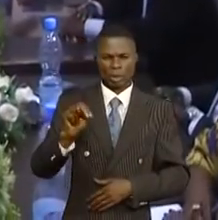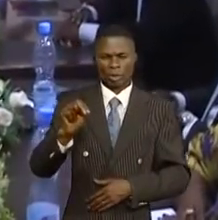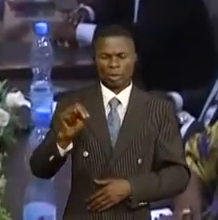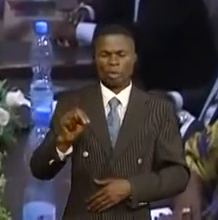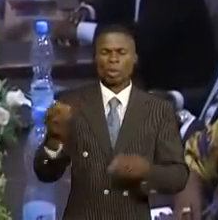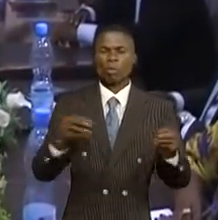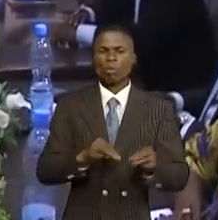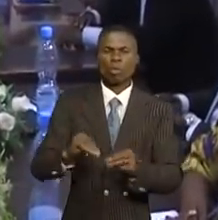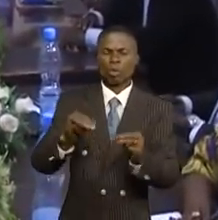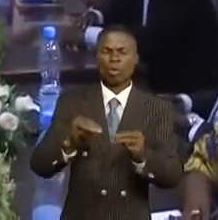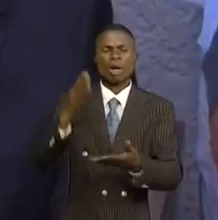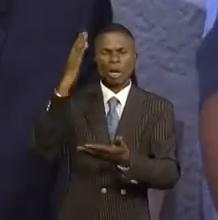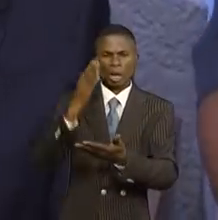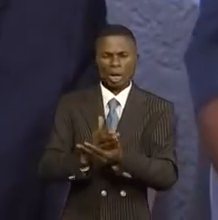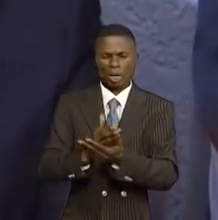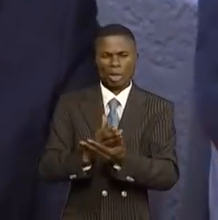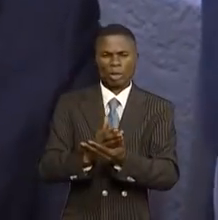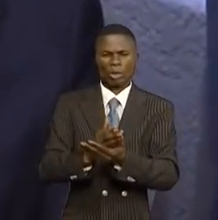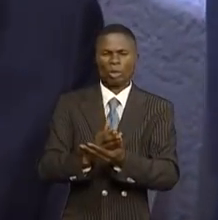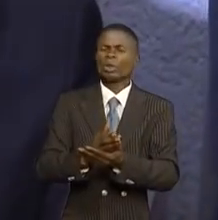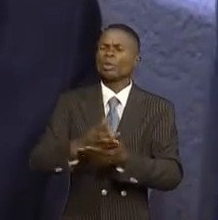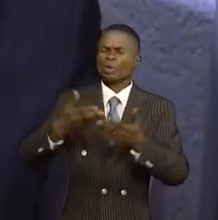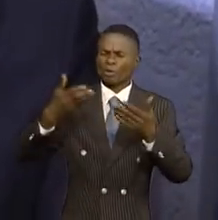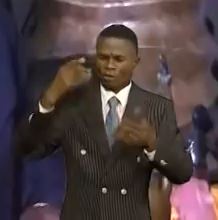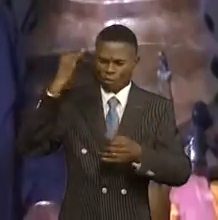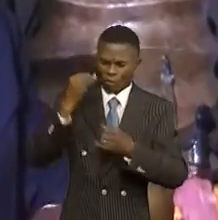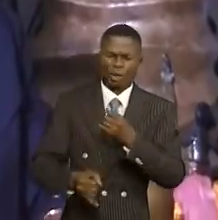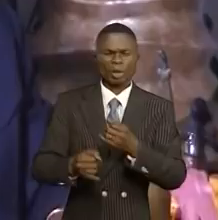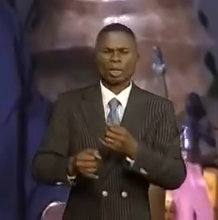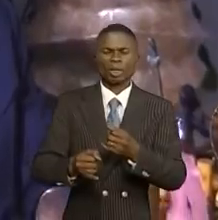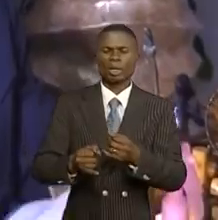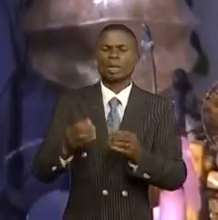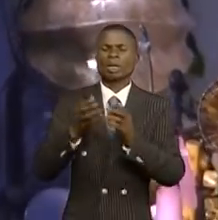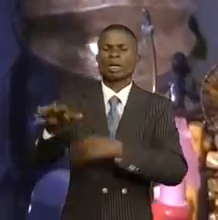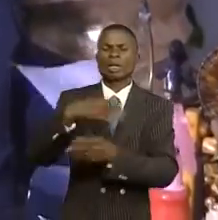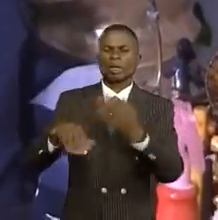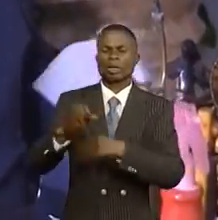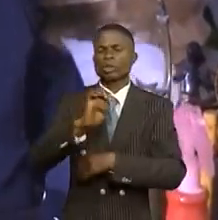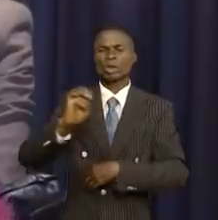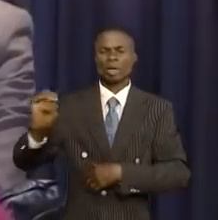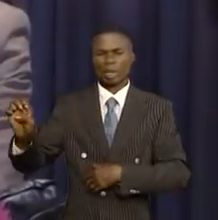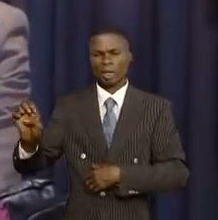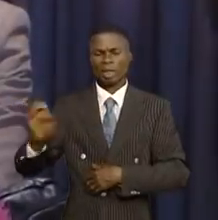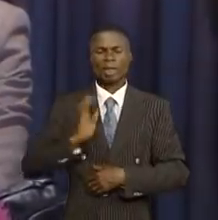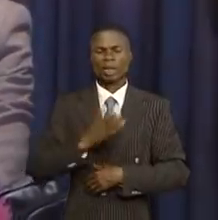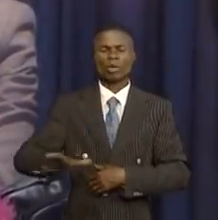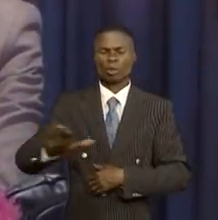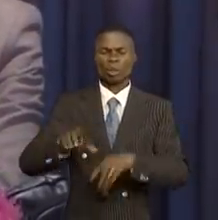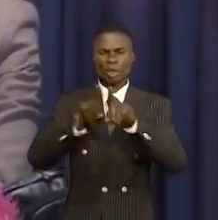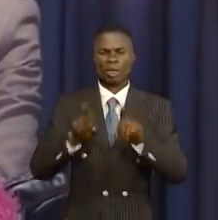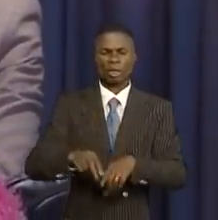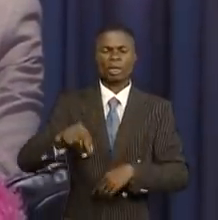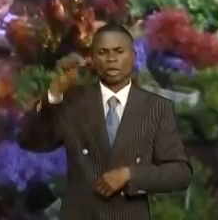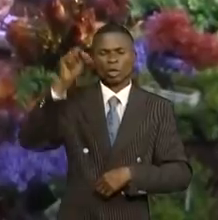'unique façon d'éradiquer de manière définitive l'insécrité du pays dans son ensemble, particulièrement au